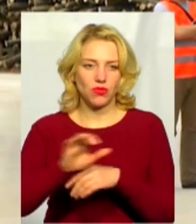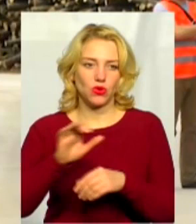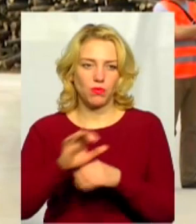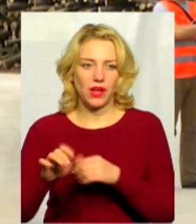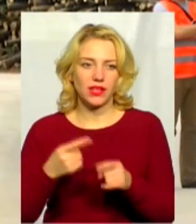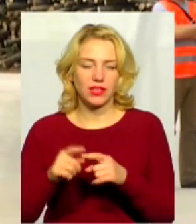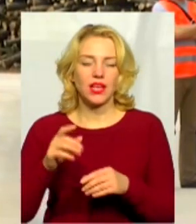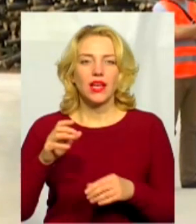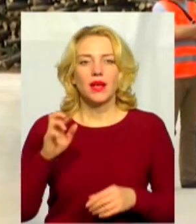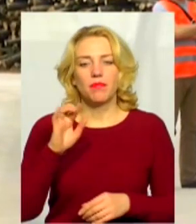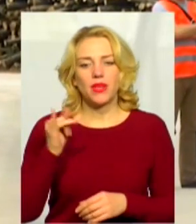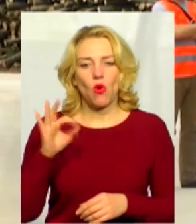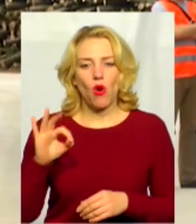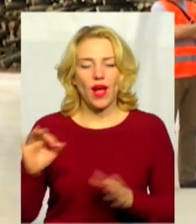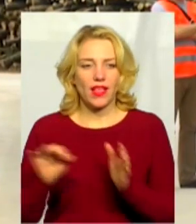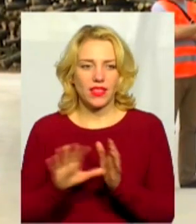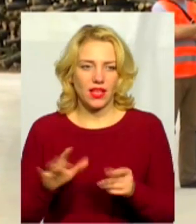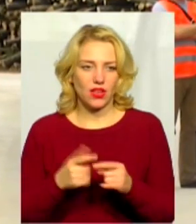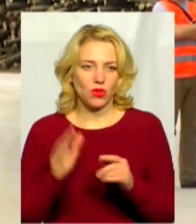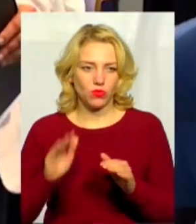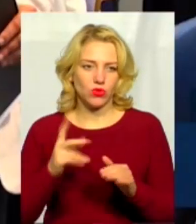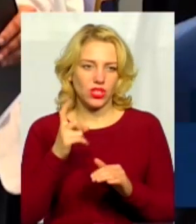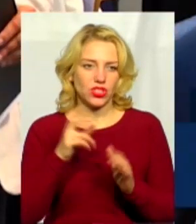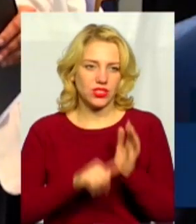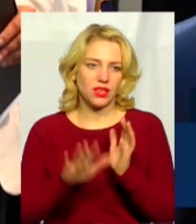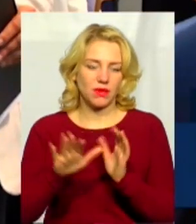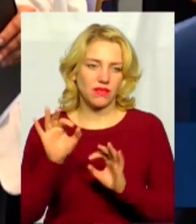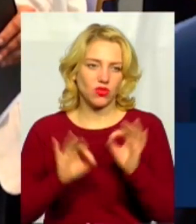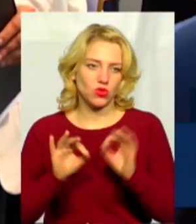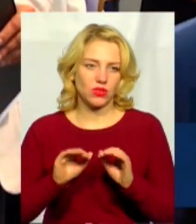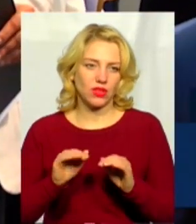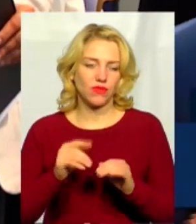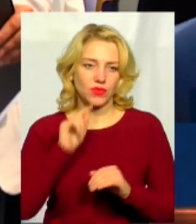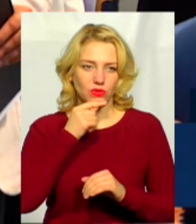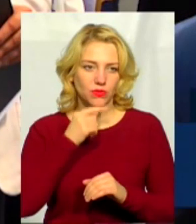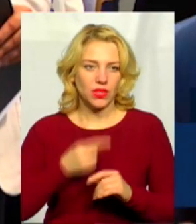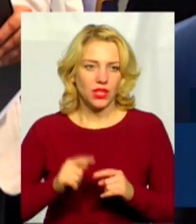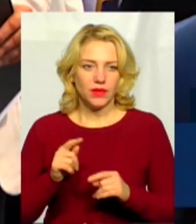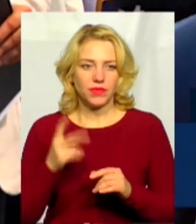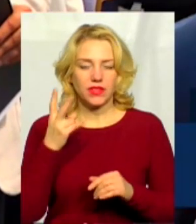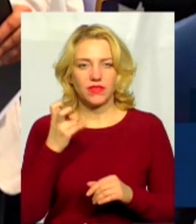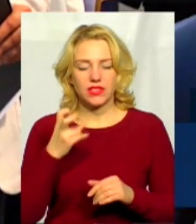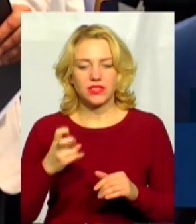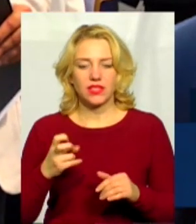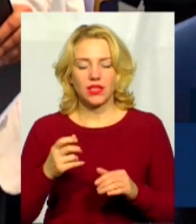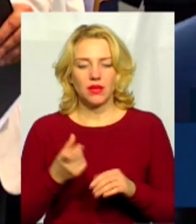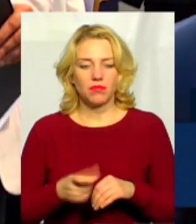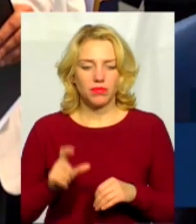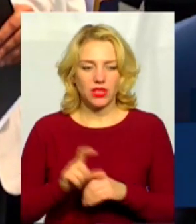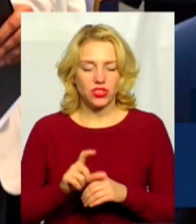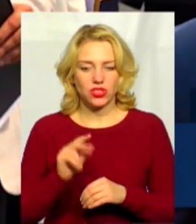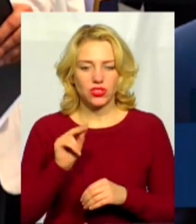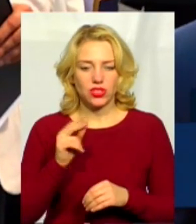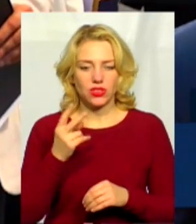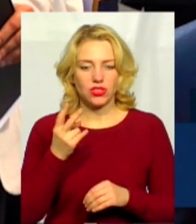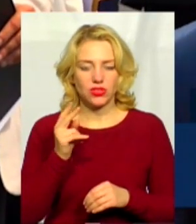використання газу у 100-тисячному місті на 65%. Саме в місті Кам'янці більше ніж 200 багатоповерхових будинків